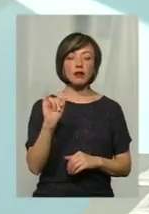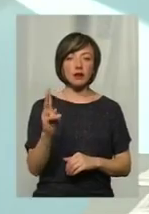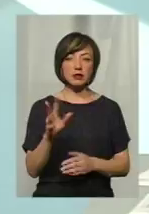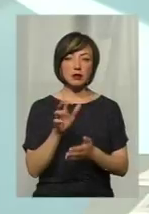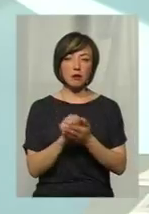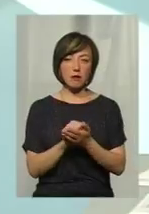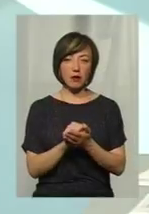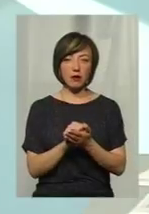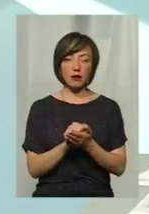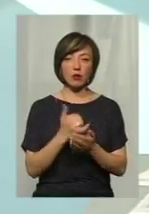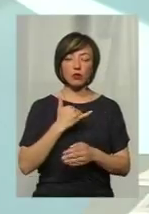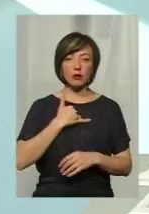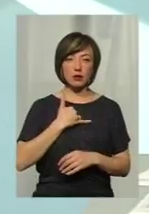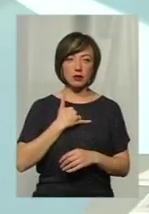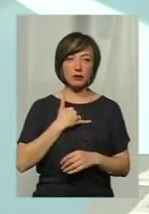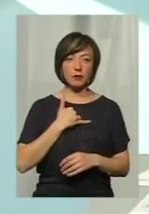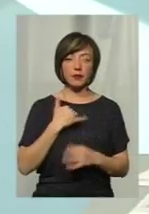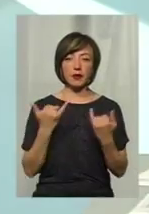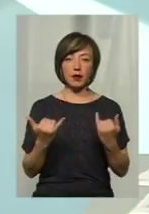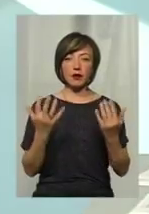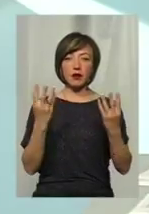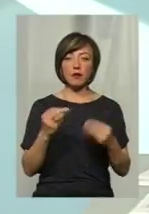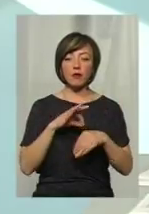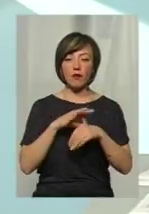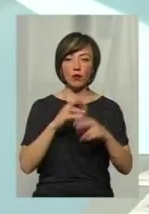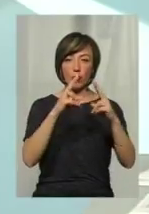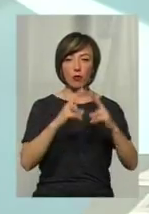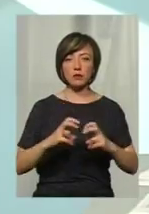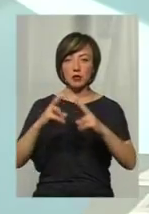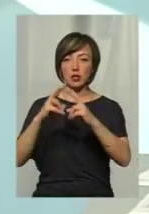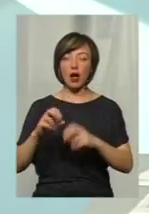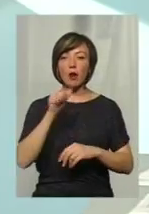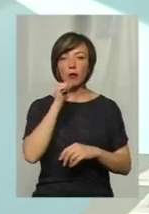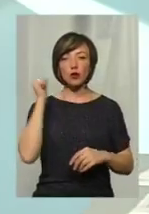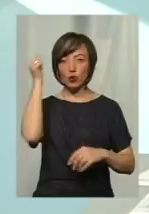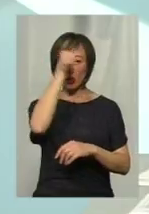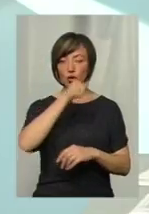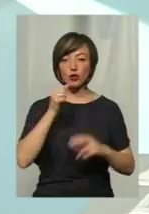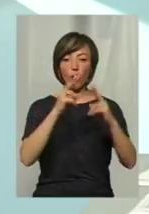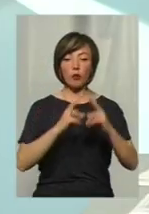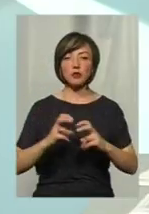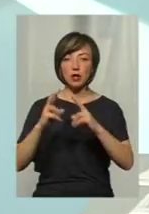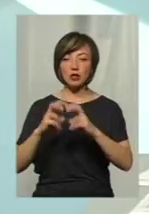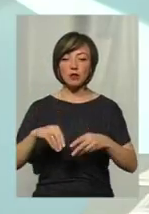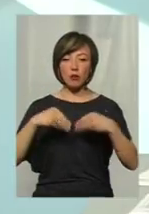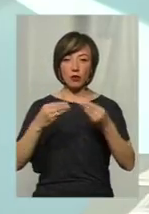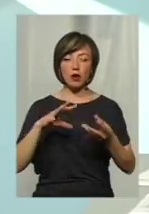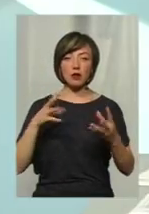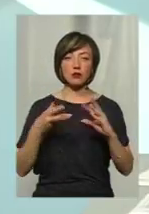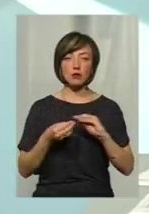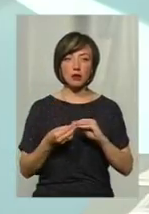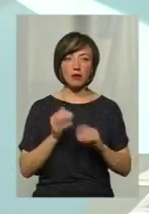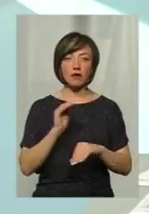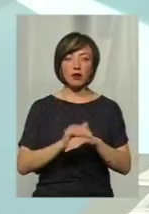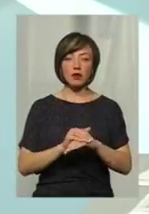по площі? Борщівник у нас, на даний час ми проводимо обстеження, а минулорічні обстеження, даний бур'ян